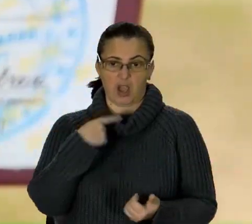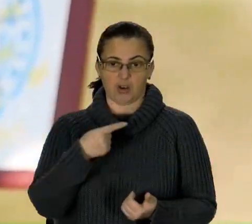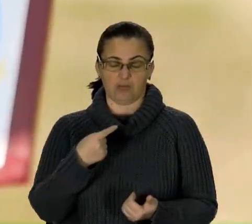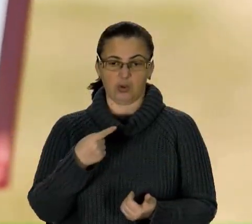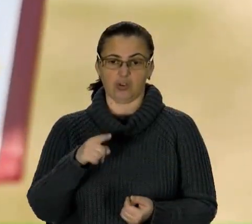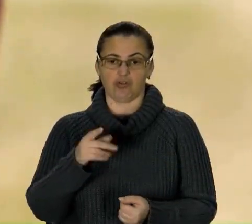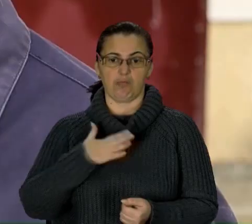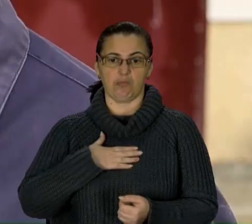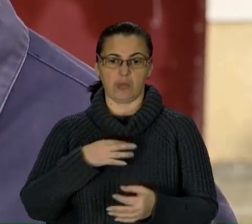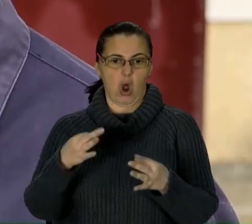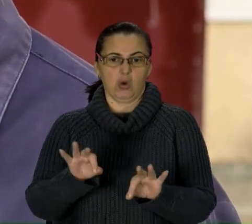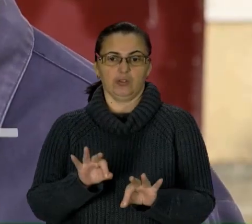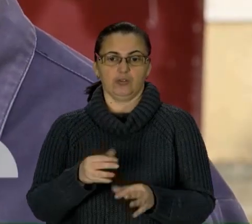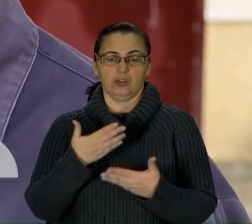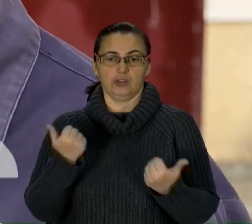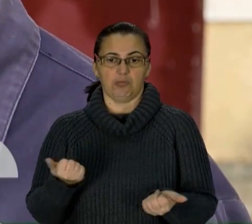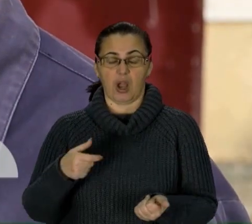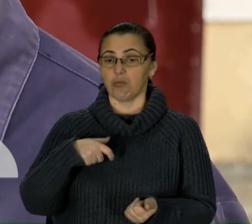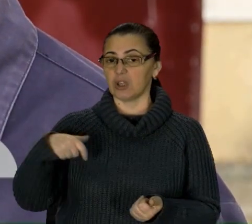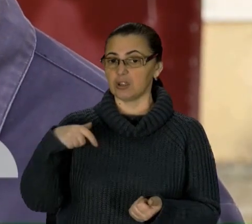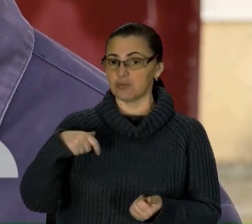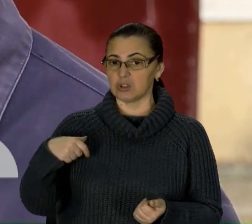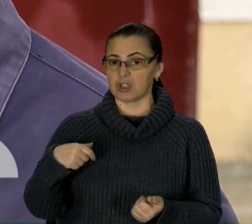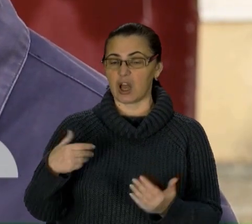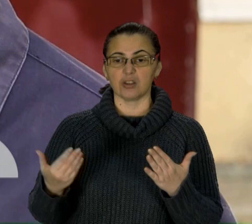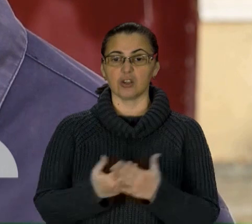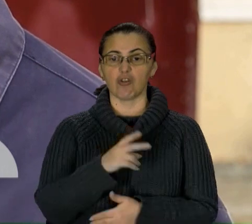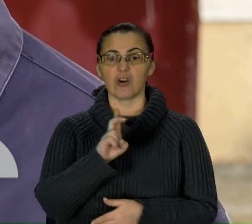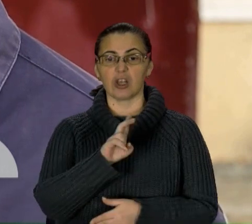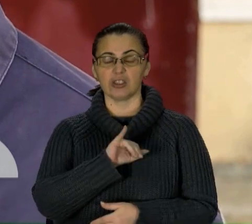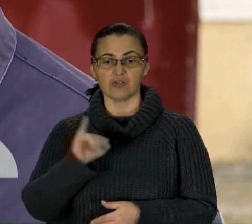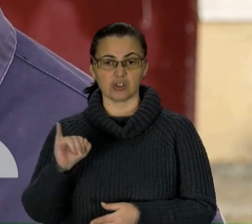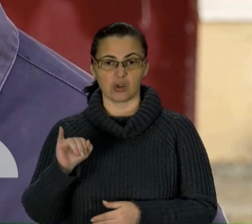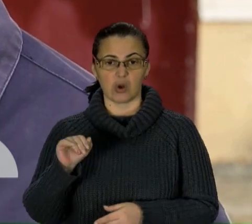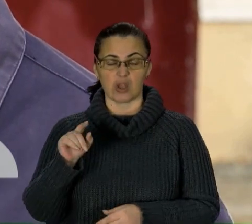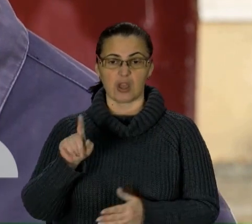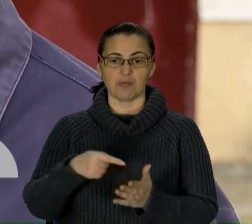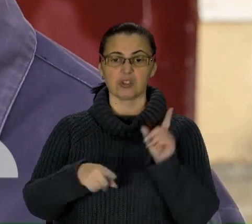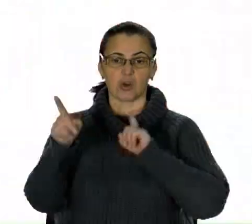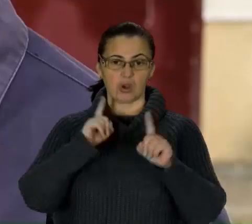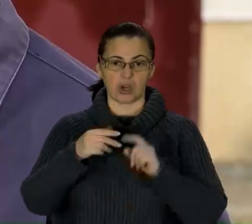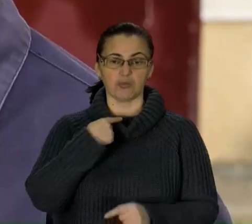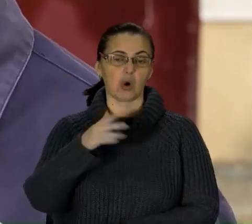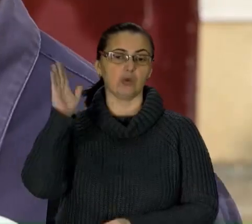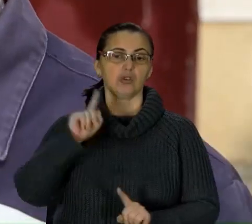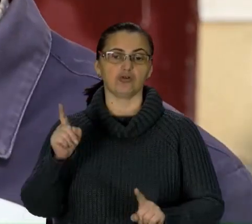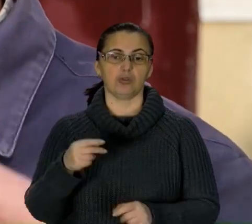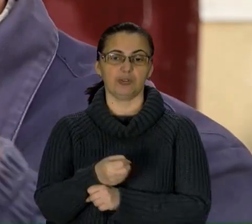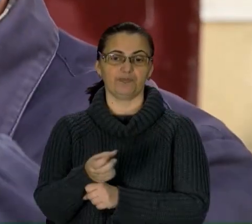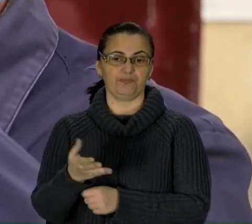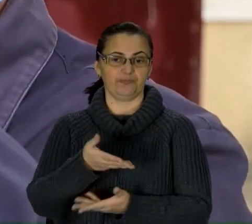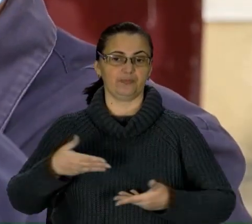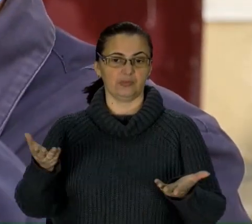маємо допуску. І депутати Новокалинівської міської ради проголосували за те, щоб нас розформувати. Назвичайно